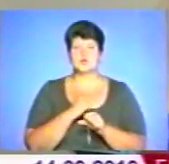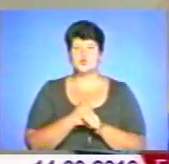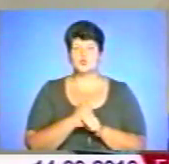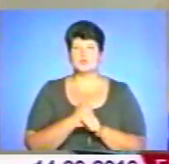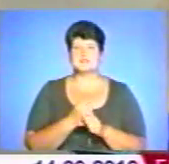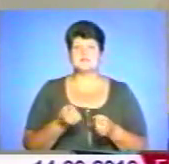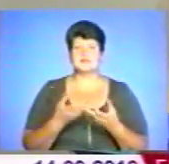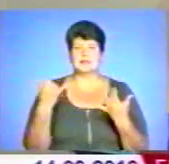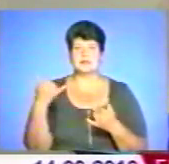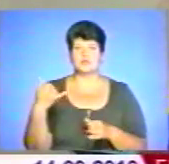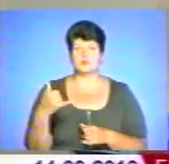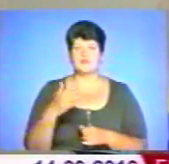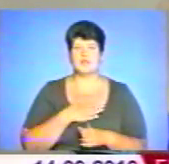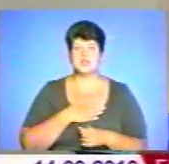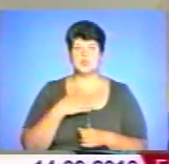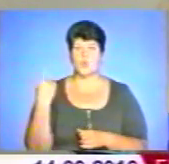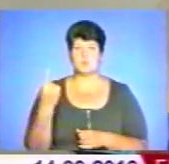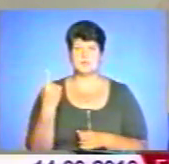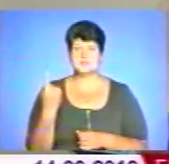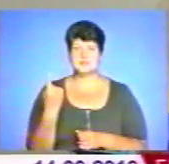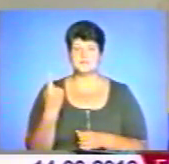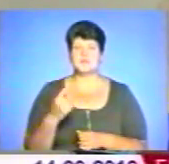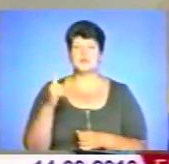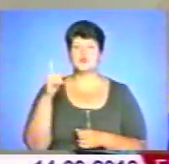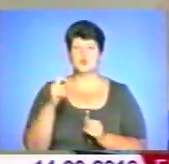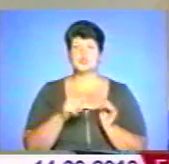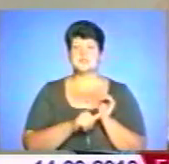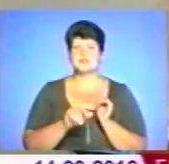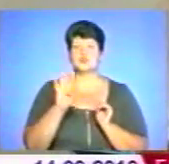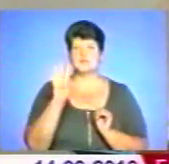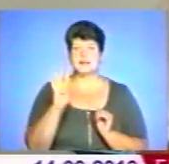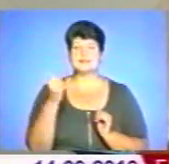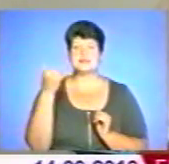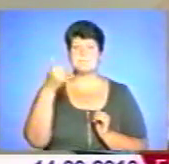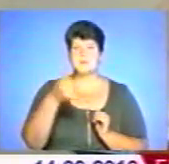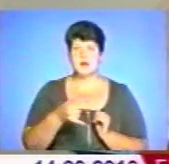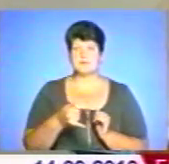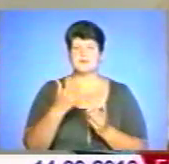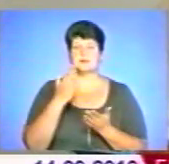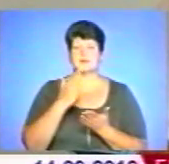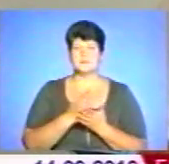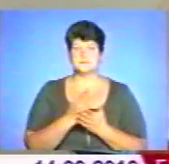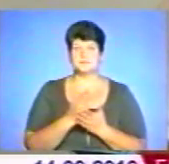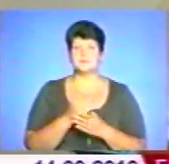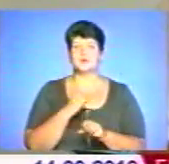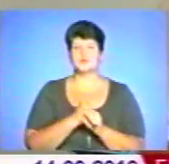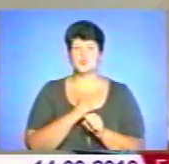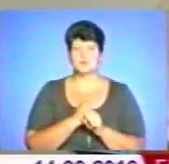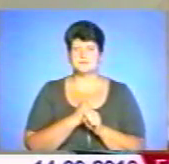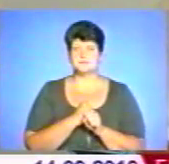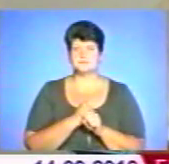світлих нафтопродуктів в нашій області. 164 заправки існує і працює